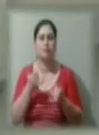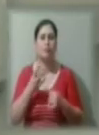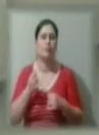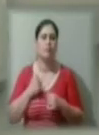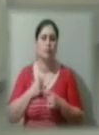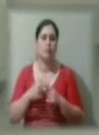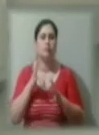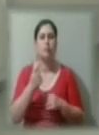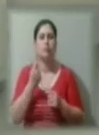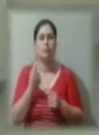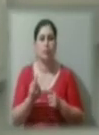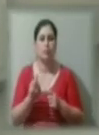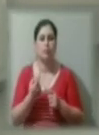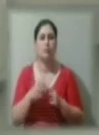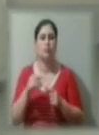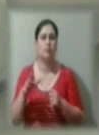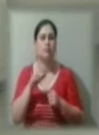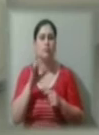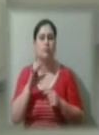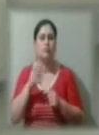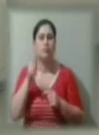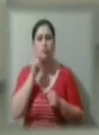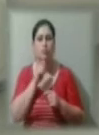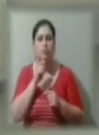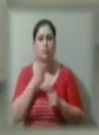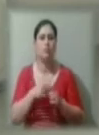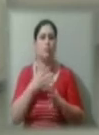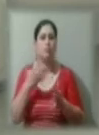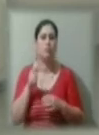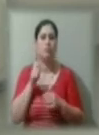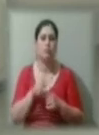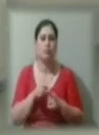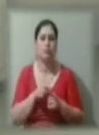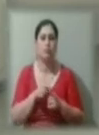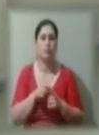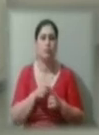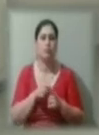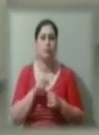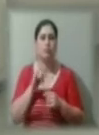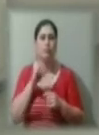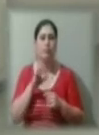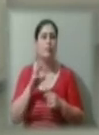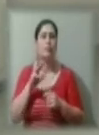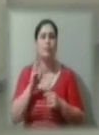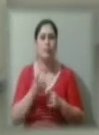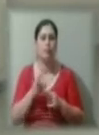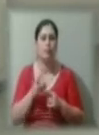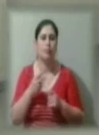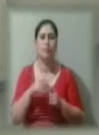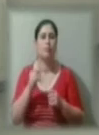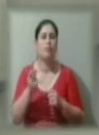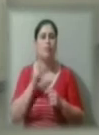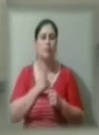один для всього півдня України. Більш того, ні в Миколаївській, ні в Одеській області